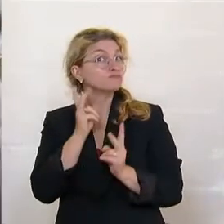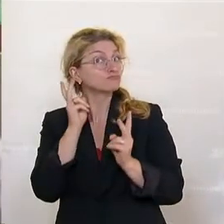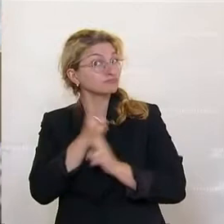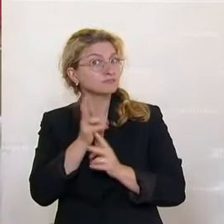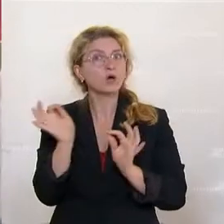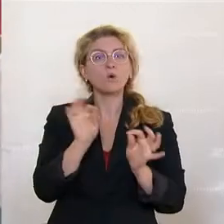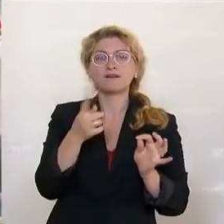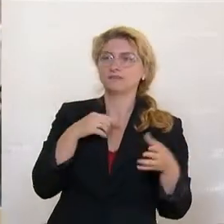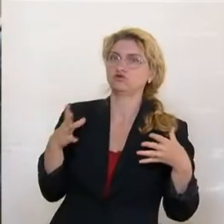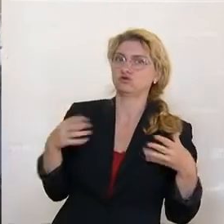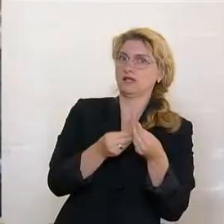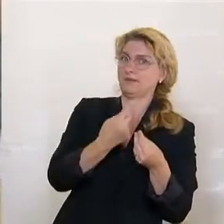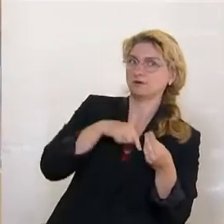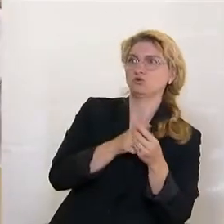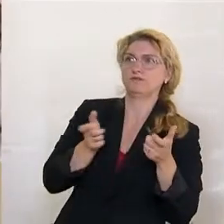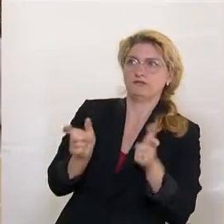verhindern.